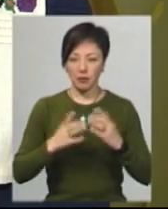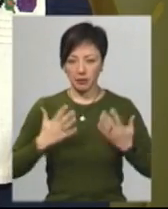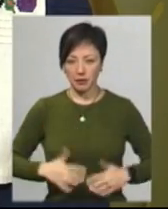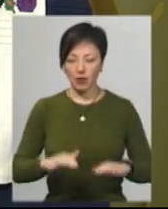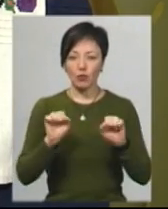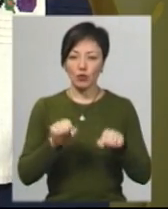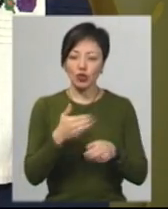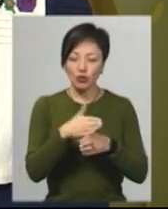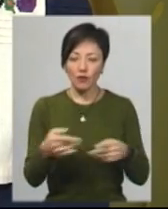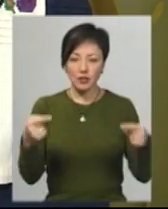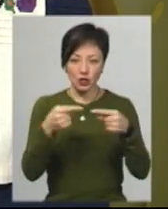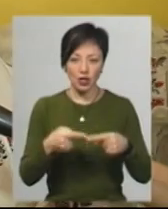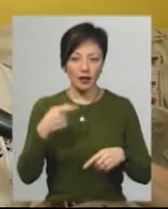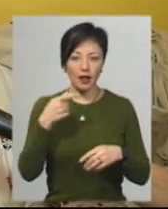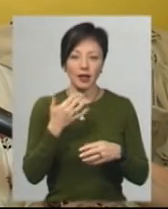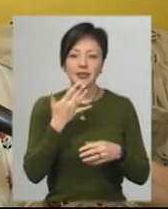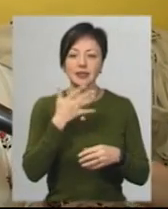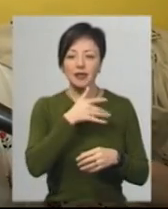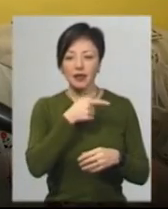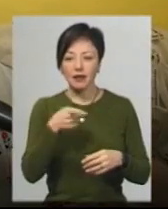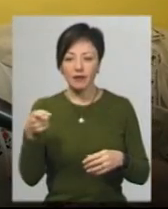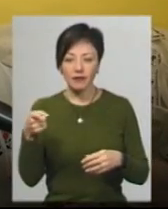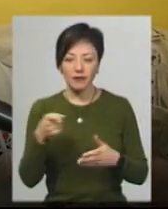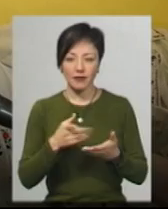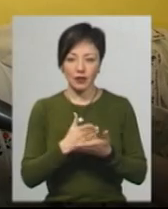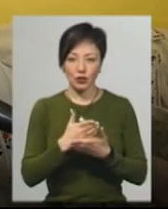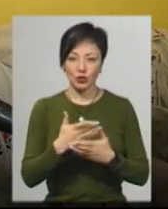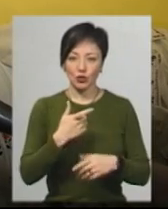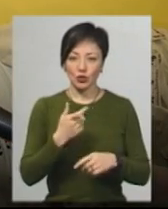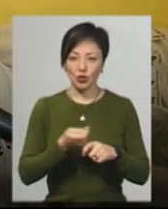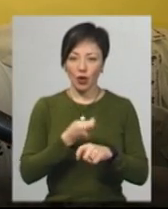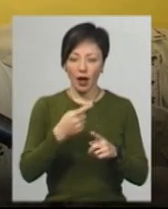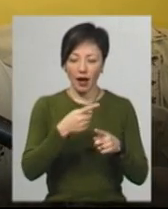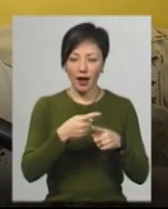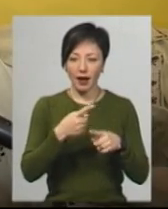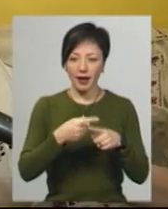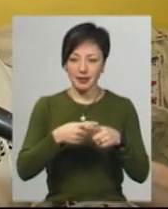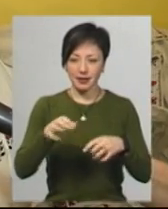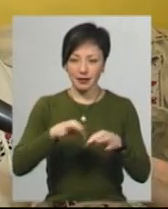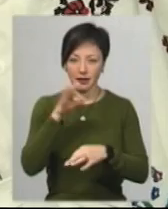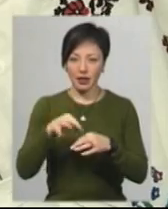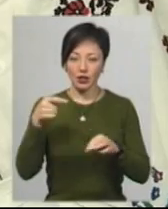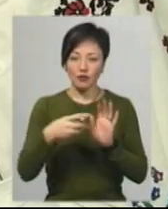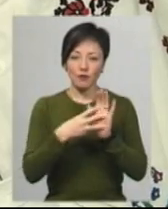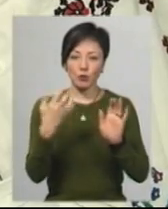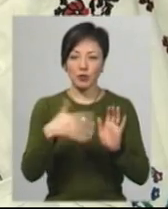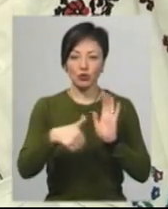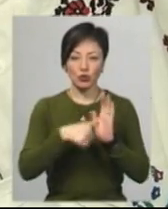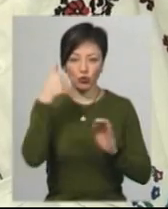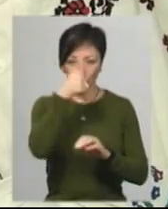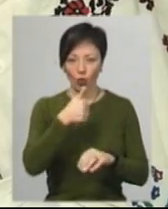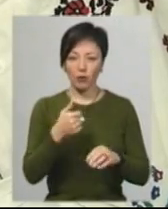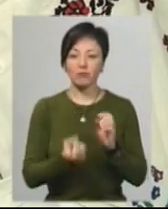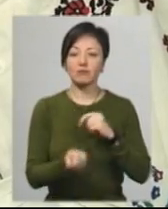Світлана, можна частково визначати і вік сорочки. Ми хрестик на Україні відраховуємо від 1856 року. Тоді він до нас